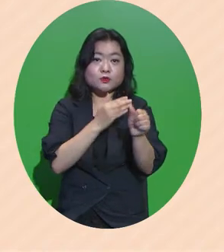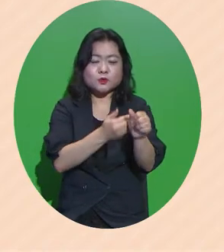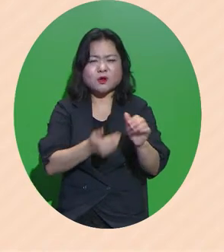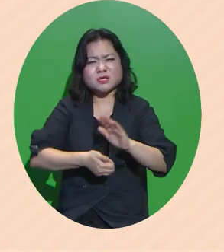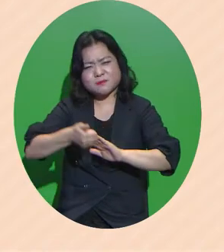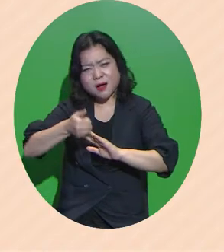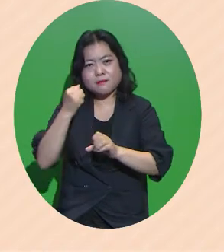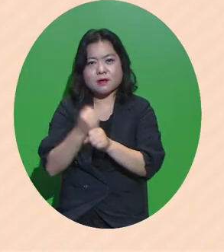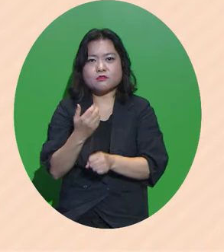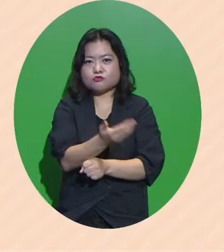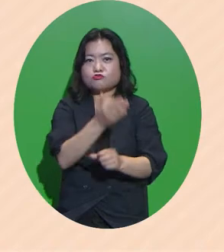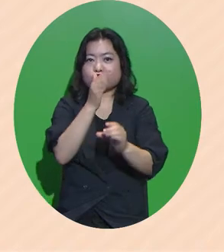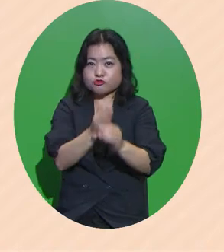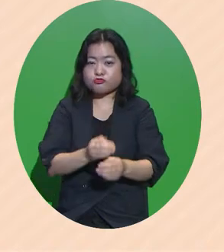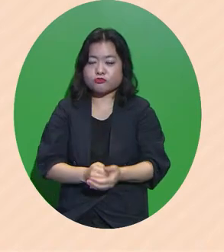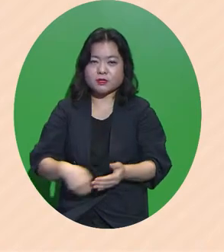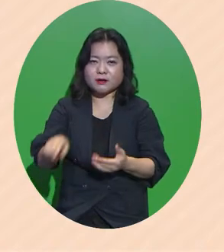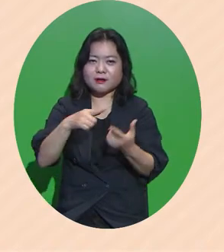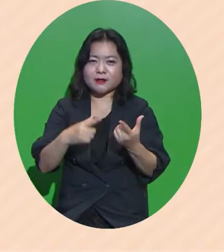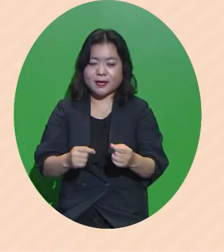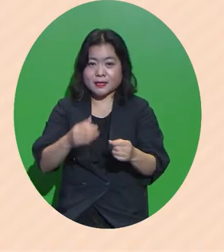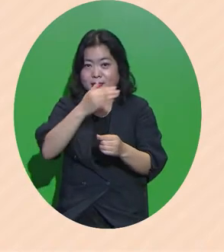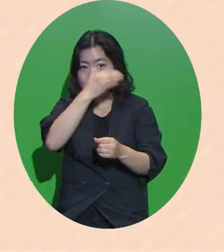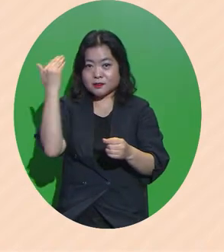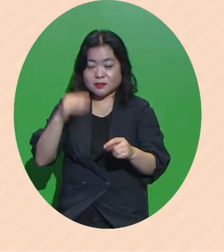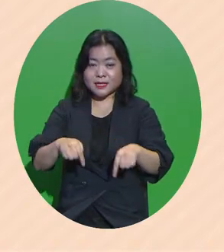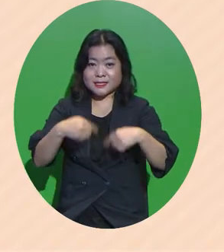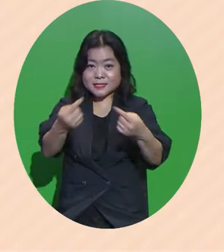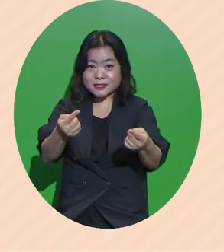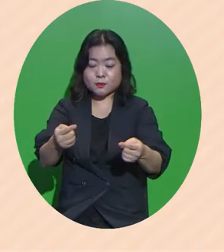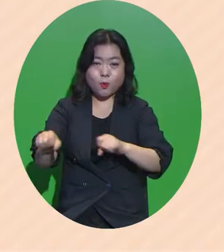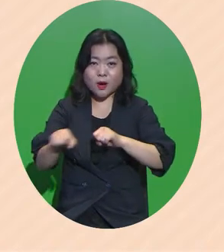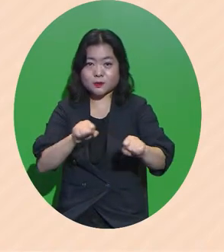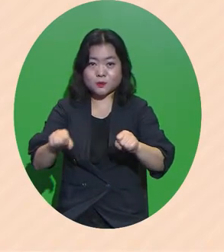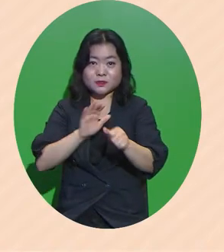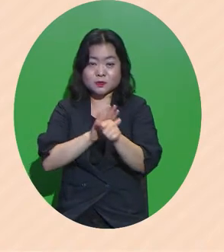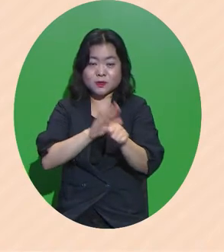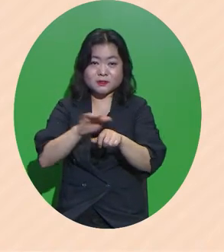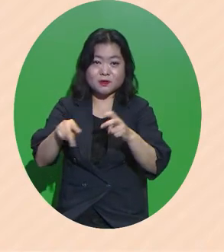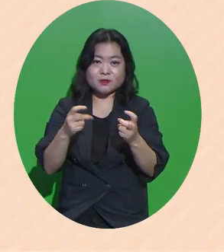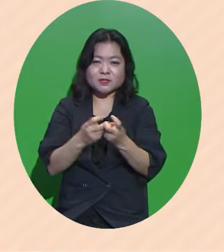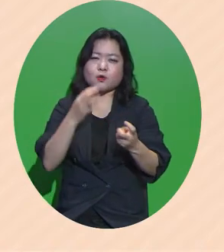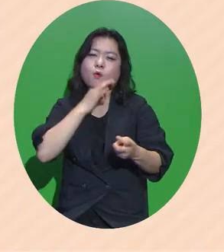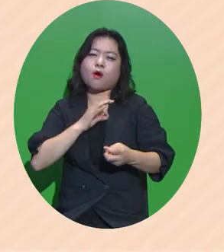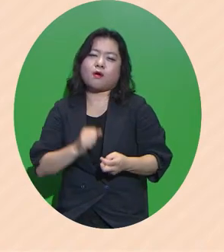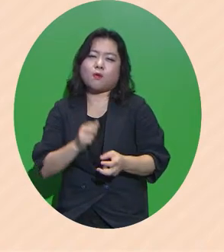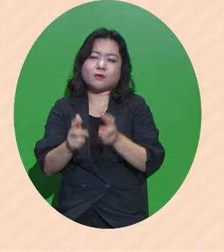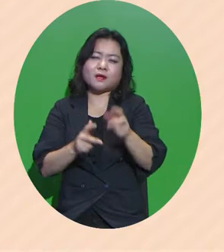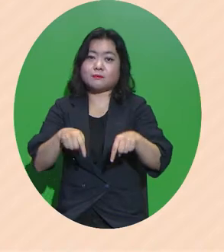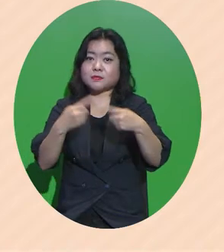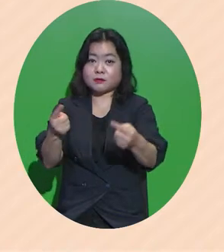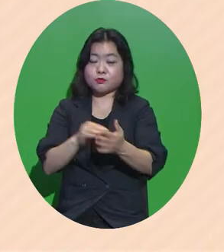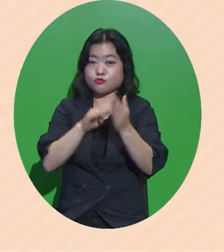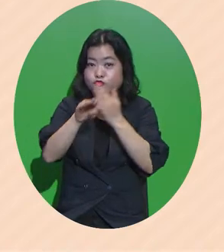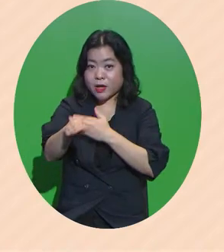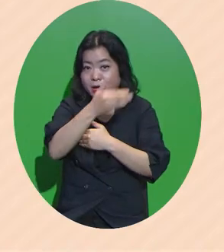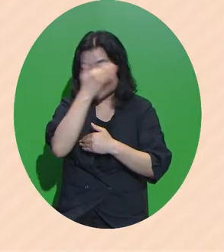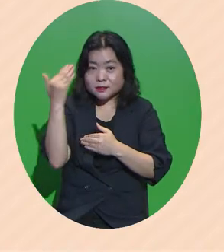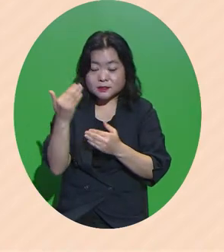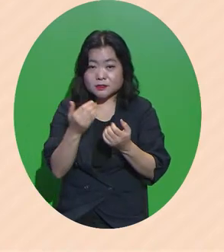이러한 산하의 진입활동지원정책의 효과로 인해서 사업참여 이후에 우리 청년들은